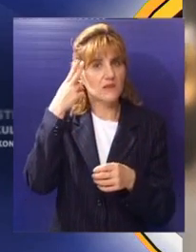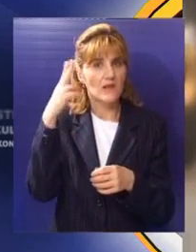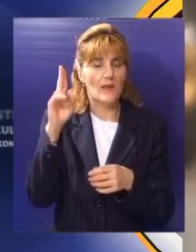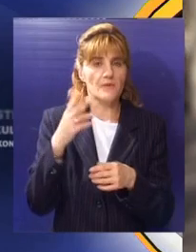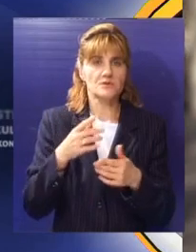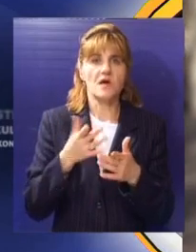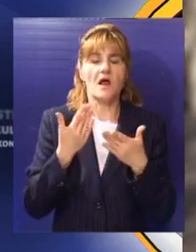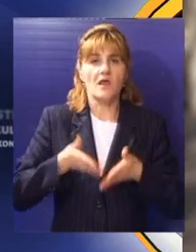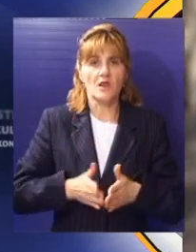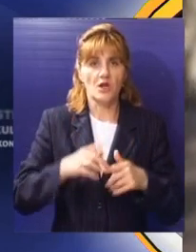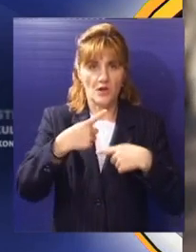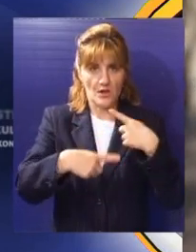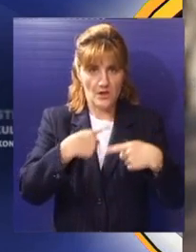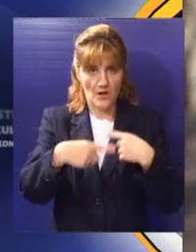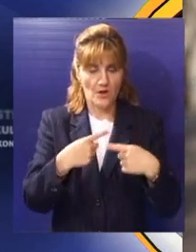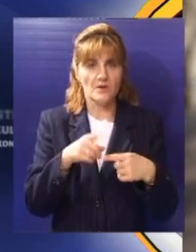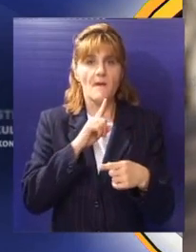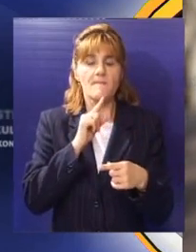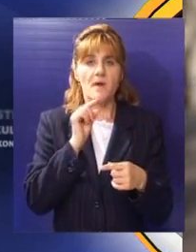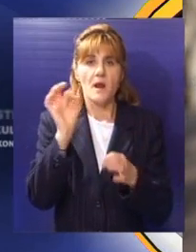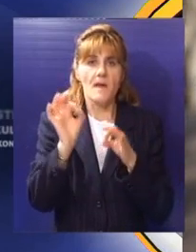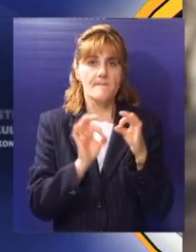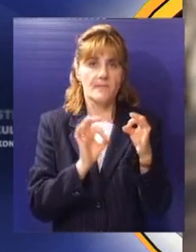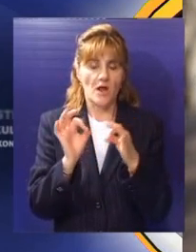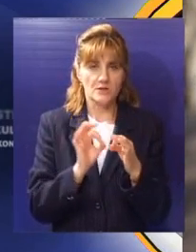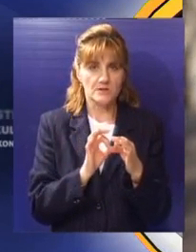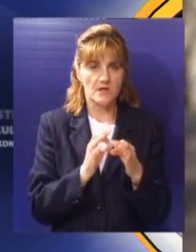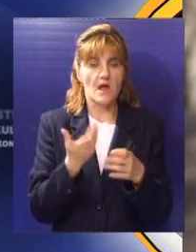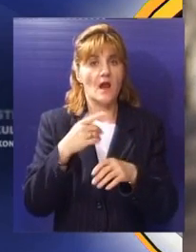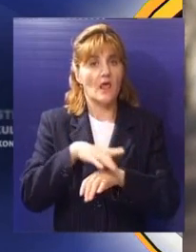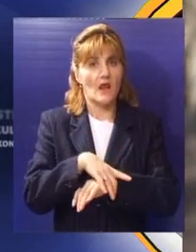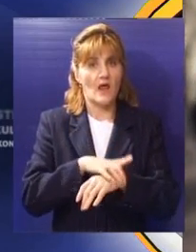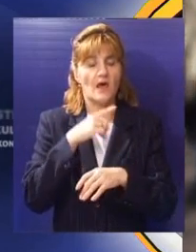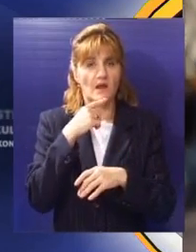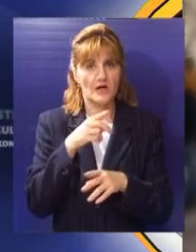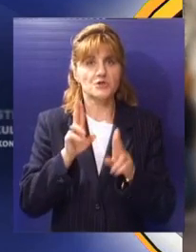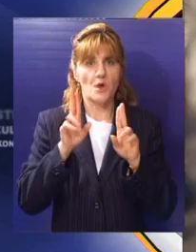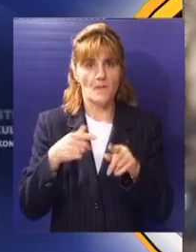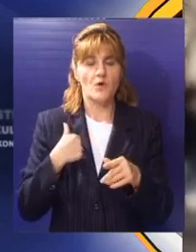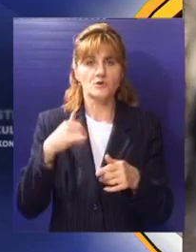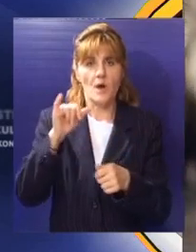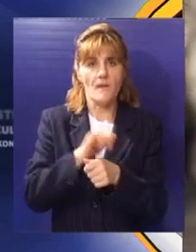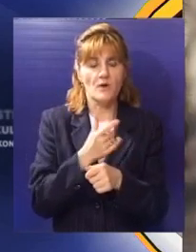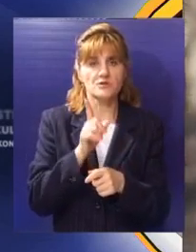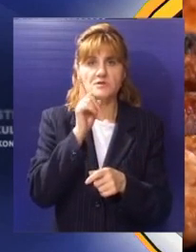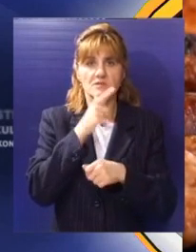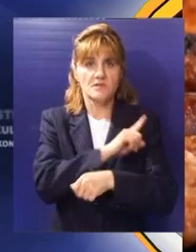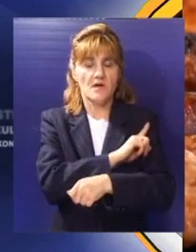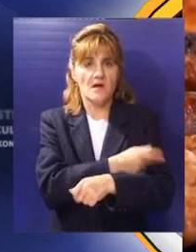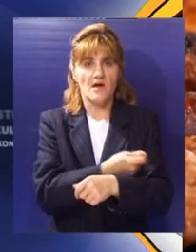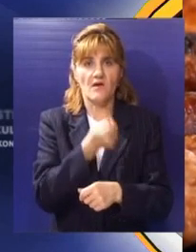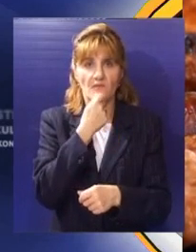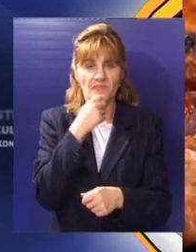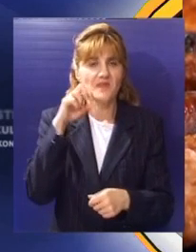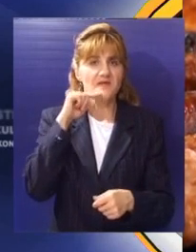Postoje genetske predispozicije za dobijenje ove bolesti, ali se unasleđuje samo u malom procentu slučajeva. Po rečima lekara, uzrok može biti i pogrešna ishrana,